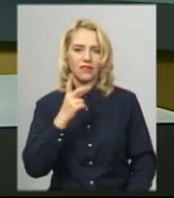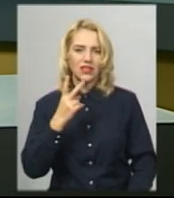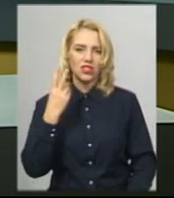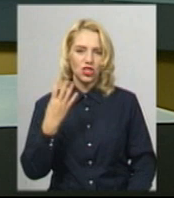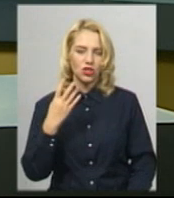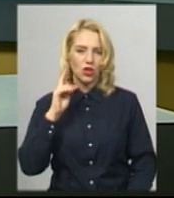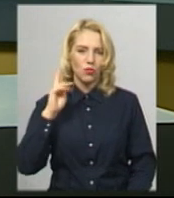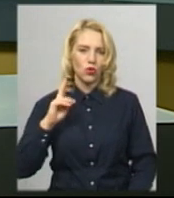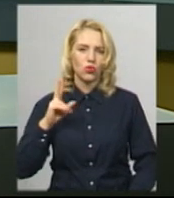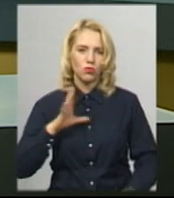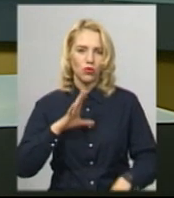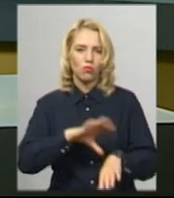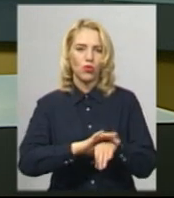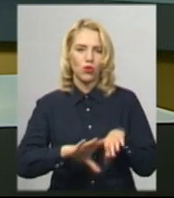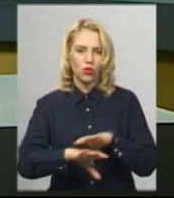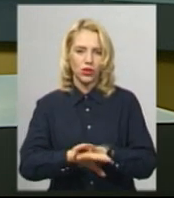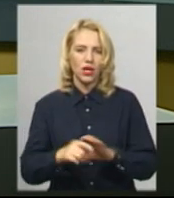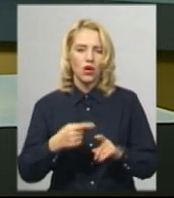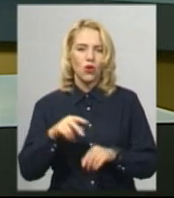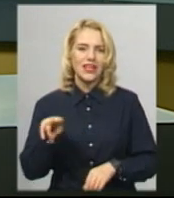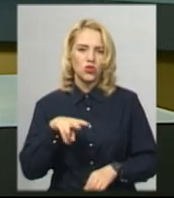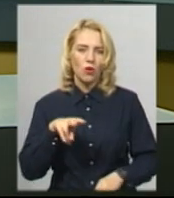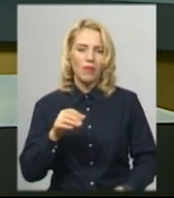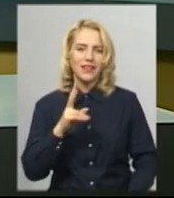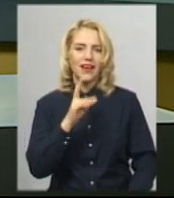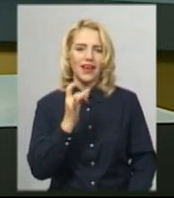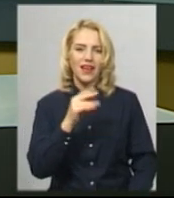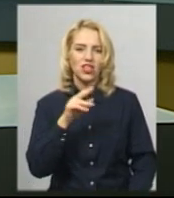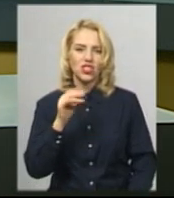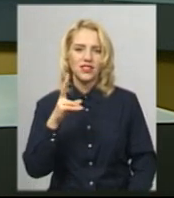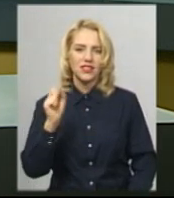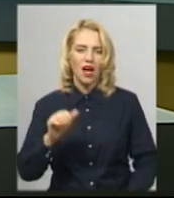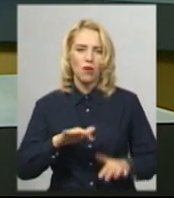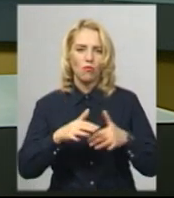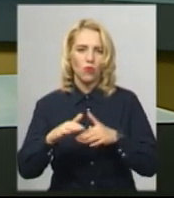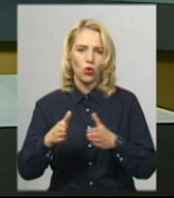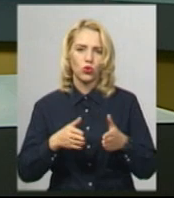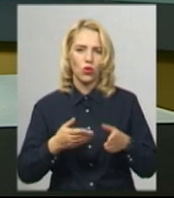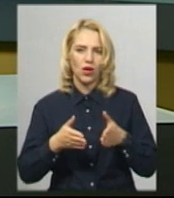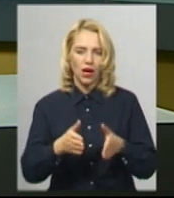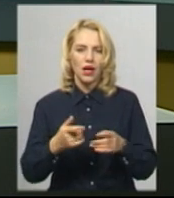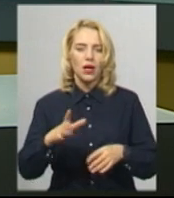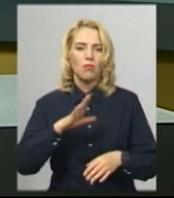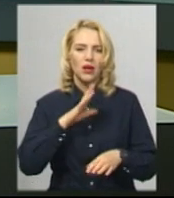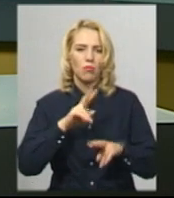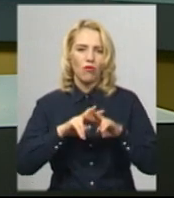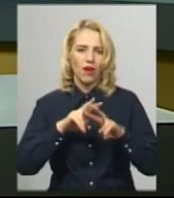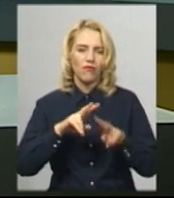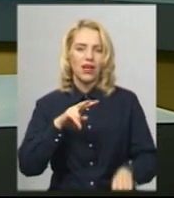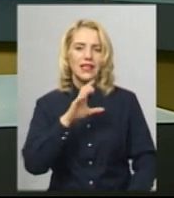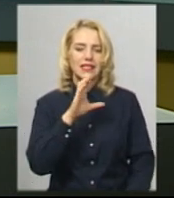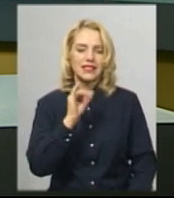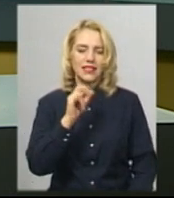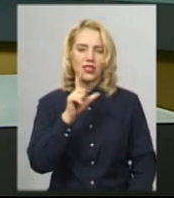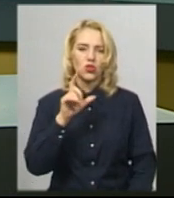котрих взяли в полон минулоріч у листопаді у Керченській протоці. З того часу моряк перебував у московському сізоли Фортово. 7 вересня цього